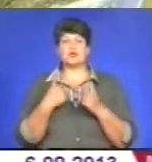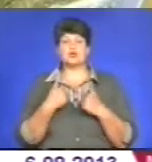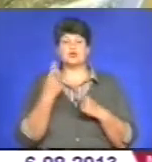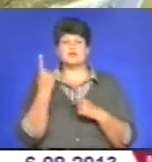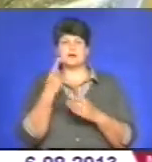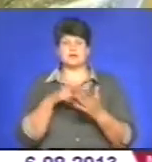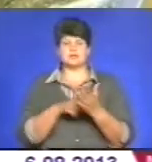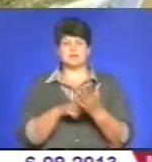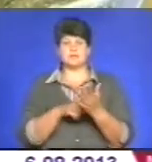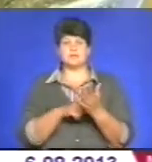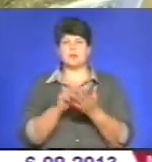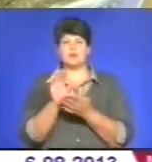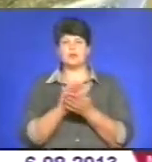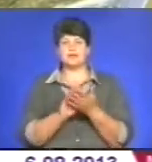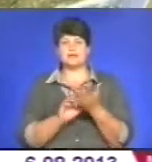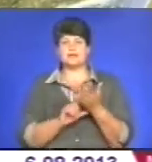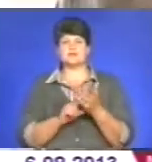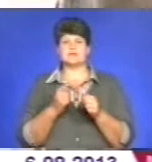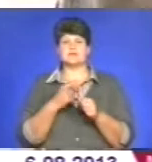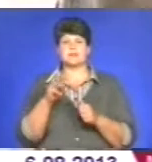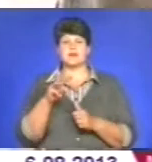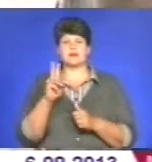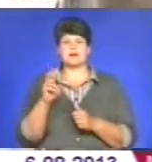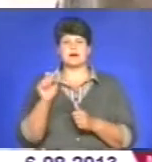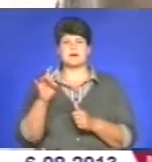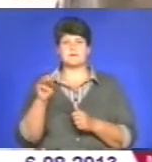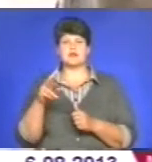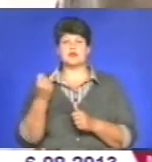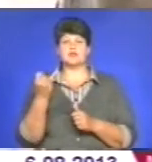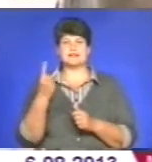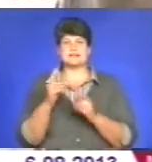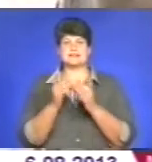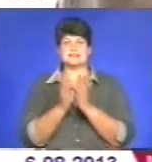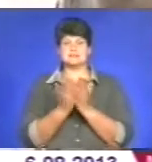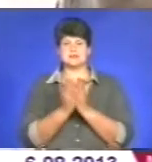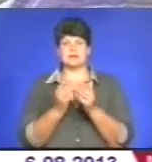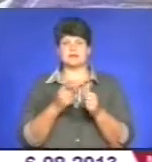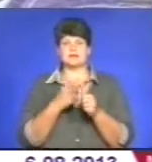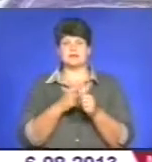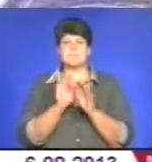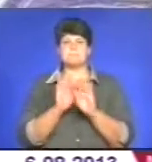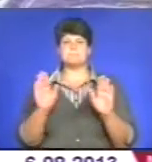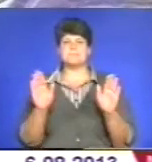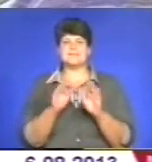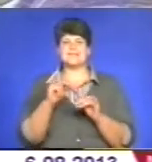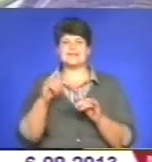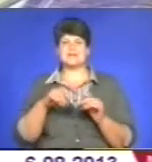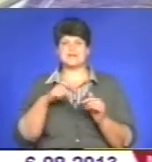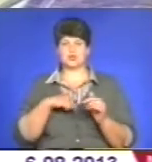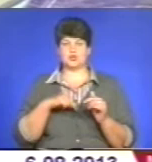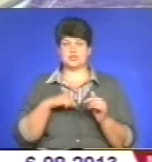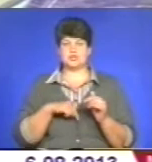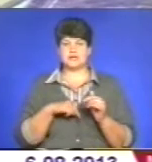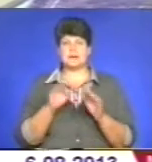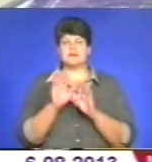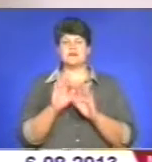Поетесою від душі називають Марію Карпик. Її 11-та збірка так і називається – «Пісня із душі». Вірші –